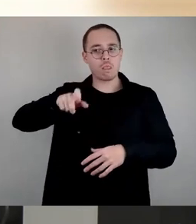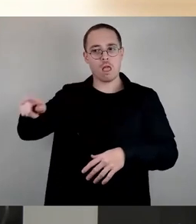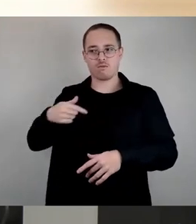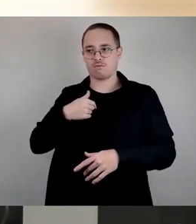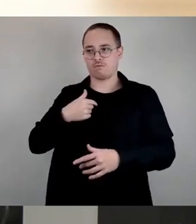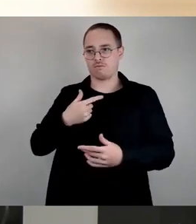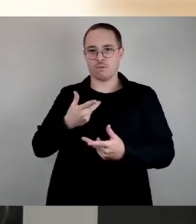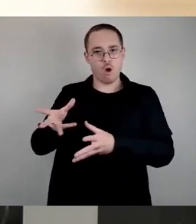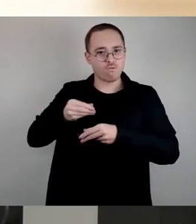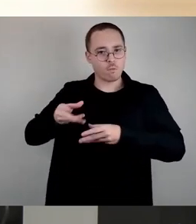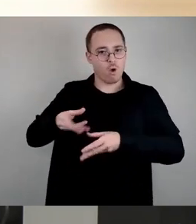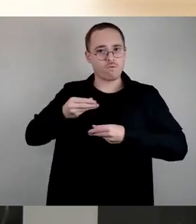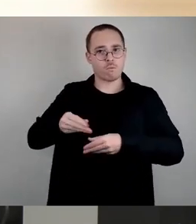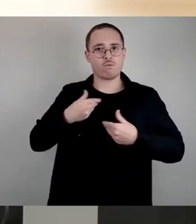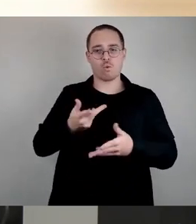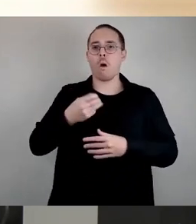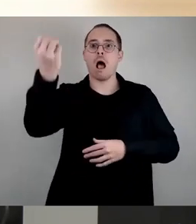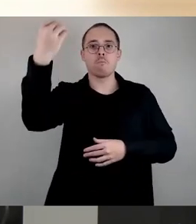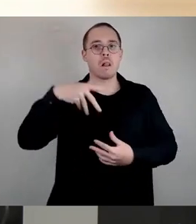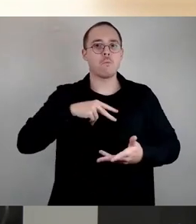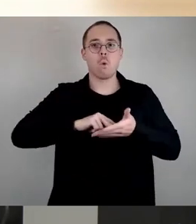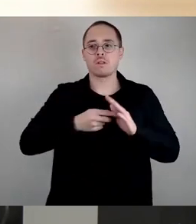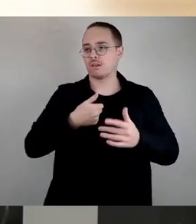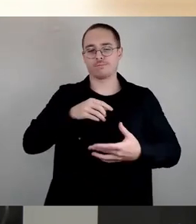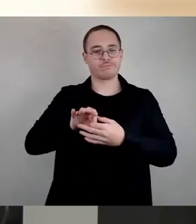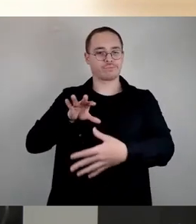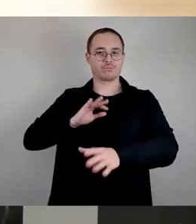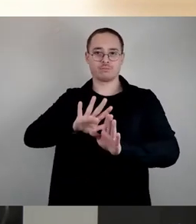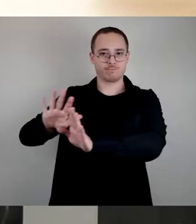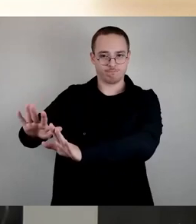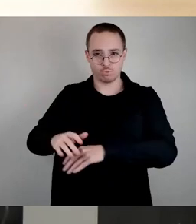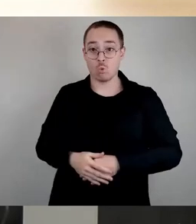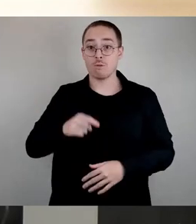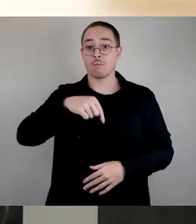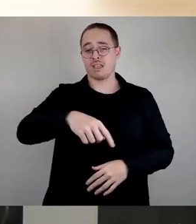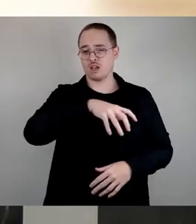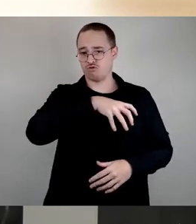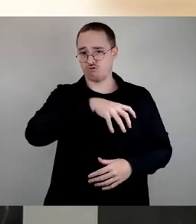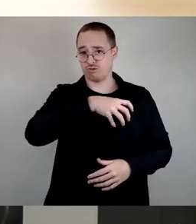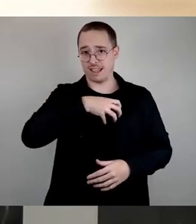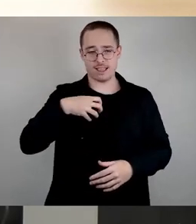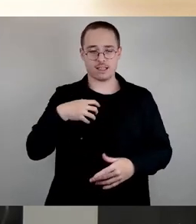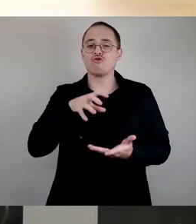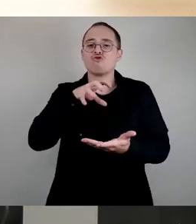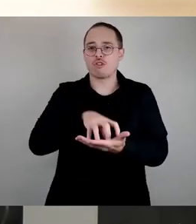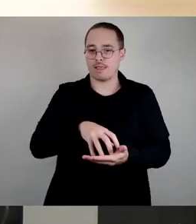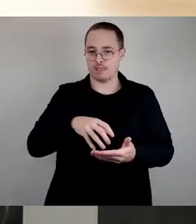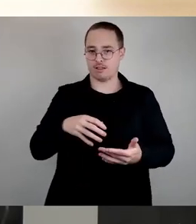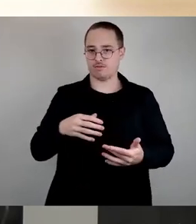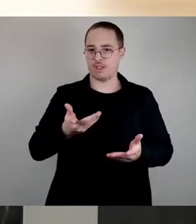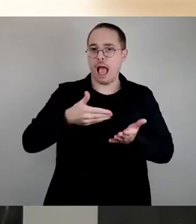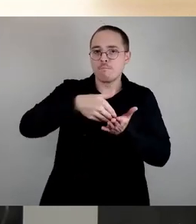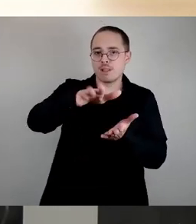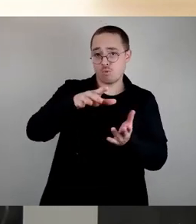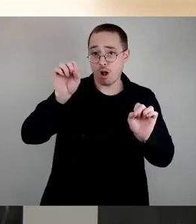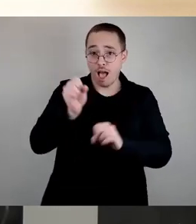Da bin ich. Aber wenn wir als Stadt keine Chancen zur Ablehnung haben, dann müssen wir handeln. Und jeder Stadtteil muss